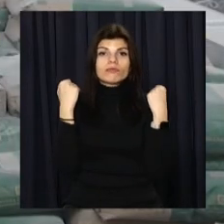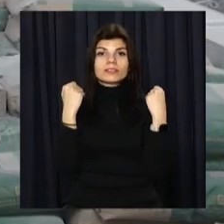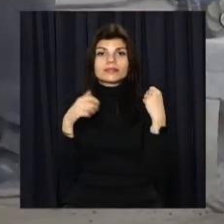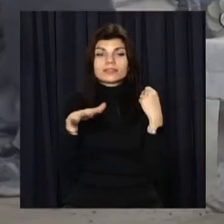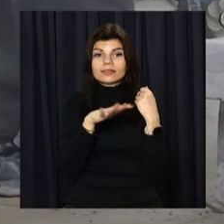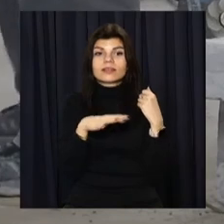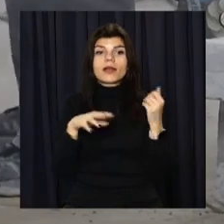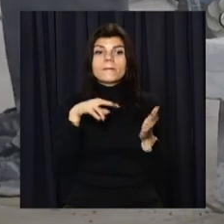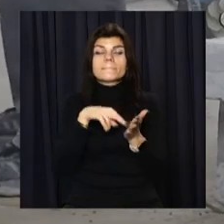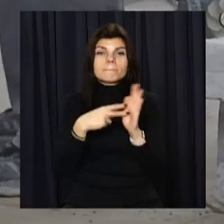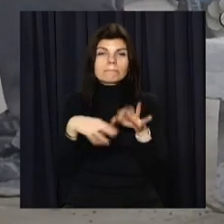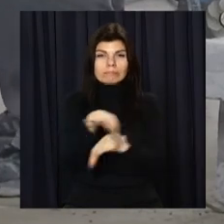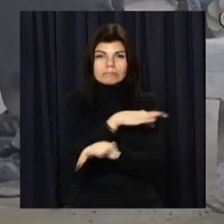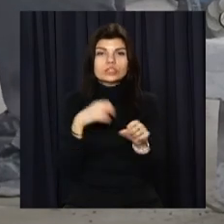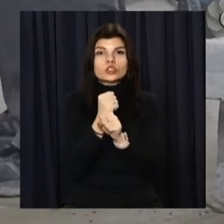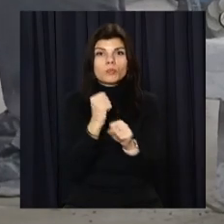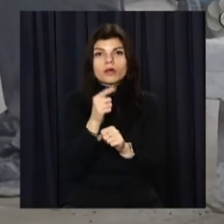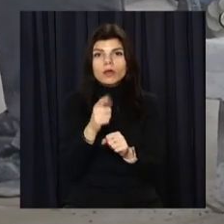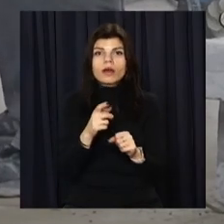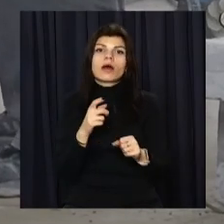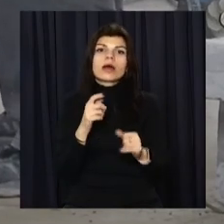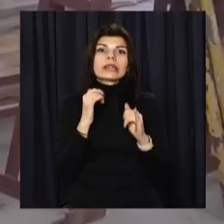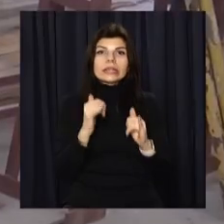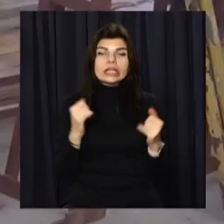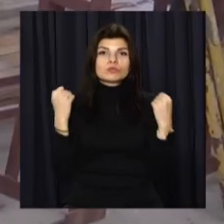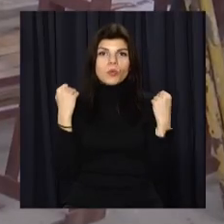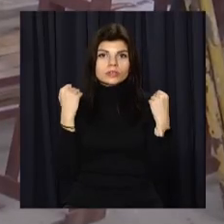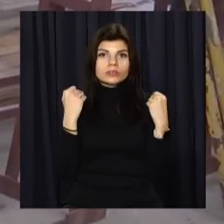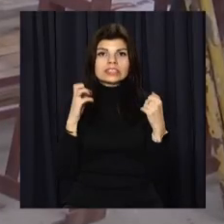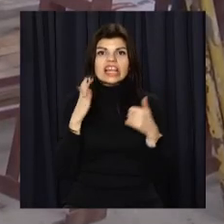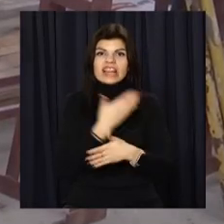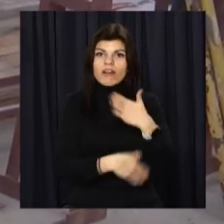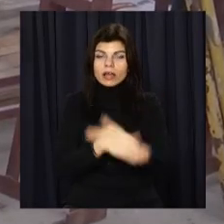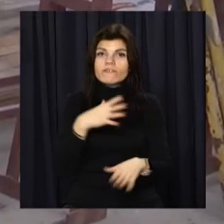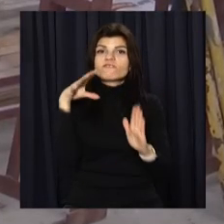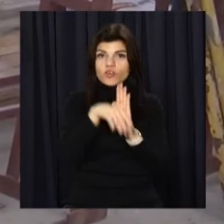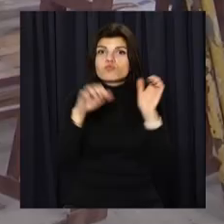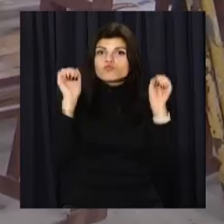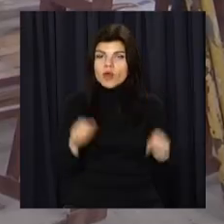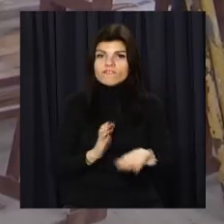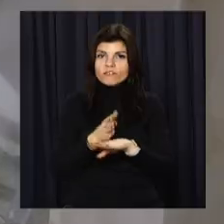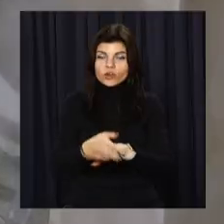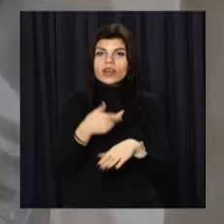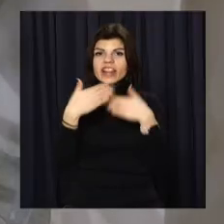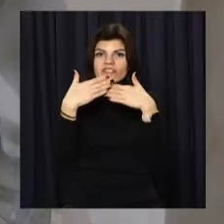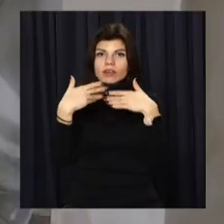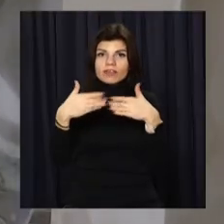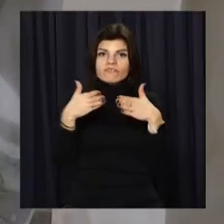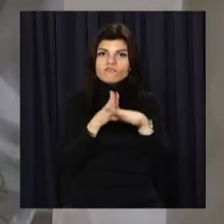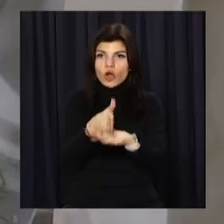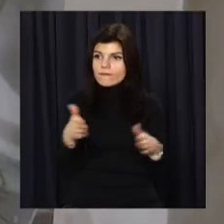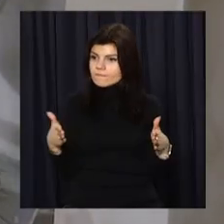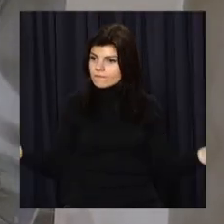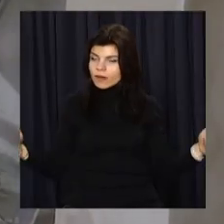секцій перепланували і зробили їх доступними для спортсменів з інвалідністю. Дверні отвори розширили та